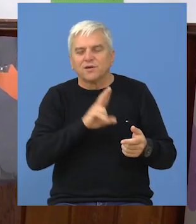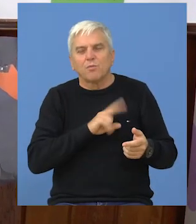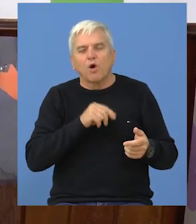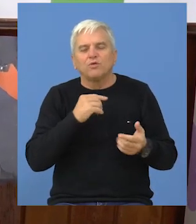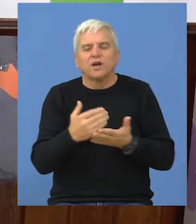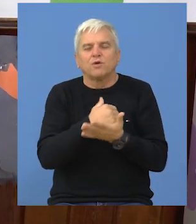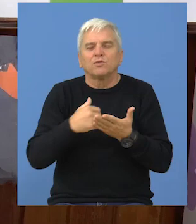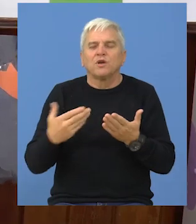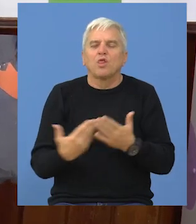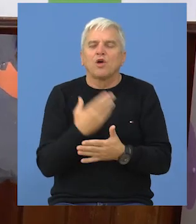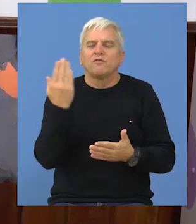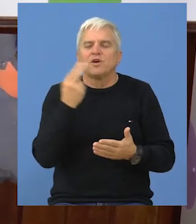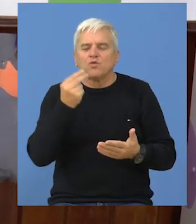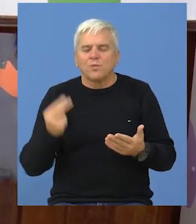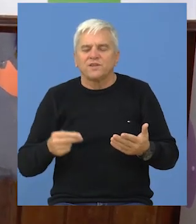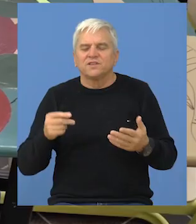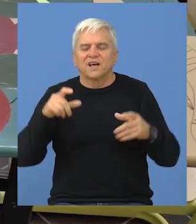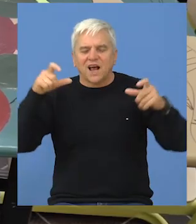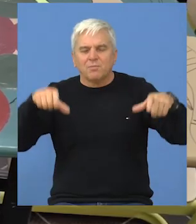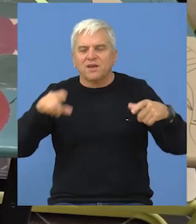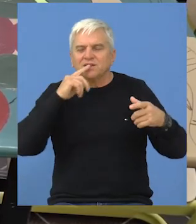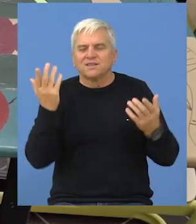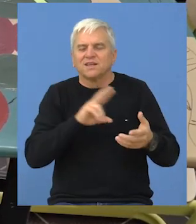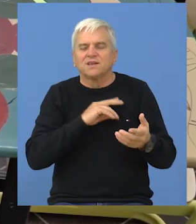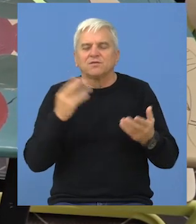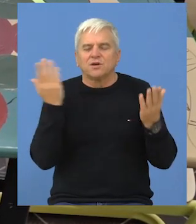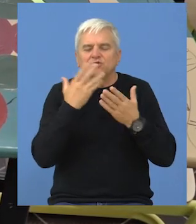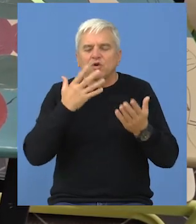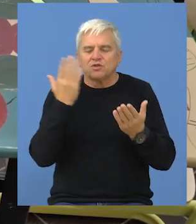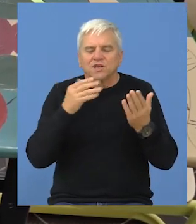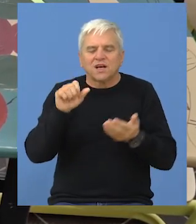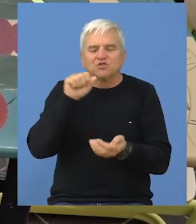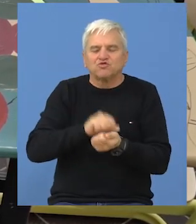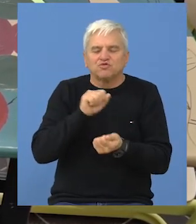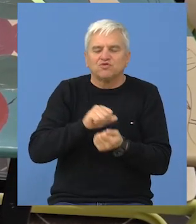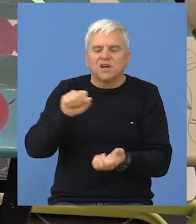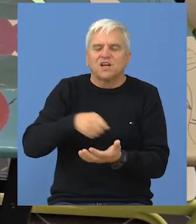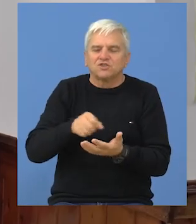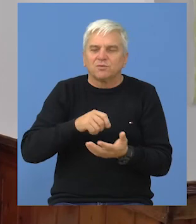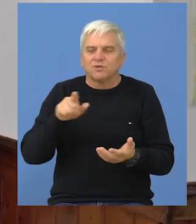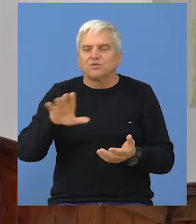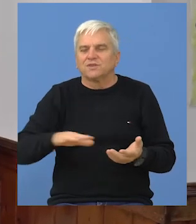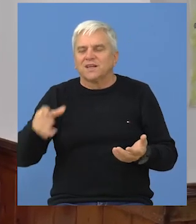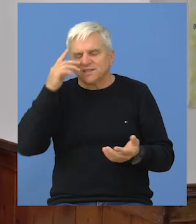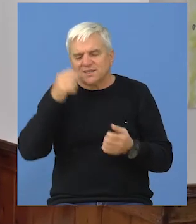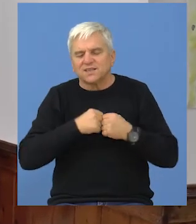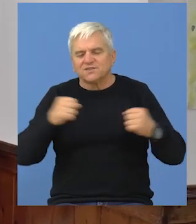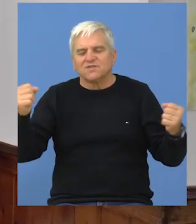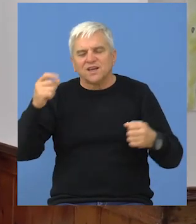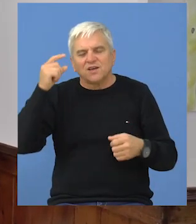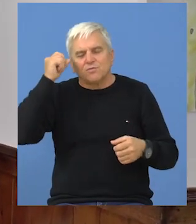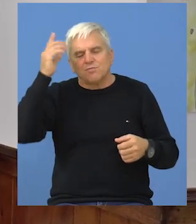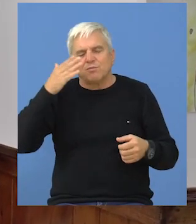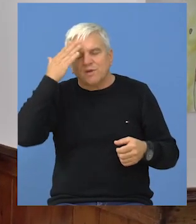na raspolaganju imaju novi umetnički kabinet u kojem se nalazi i školska štamparija. Na ovom mestu deca razvijaju svoju